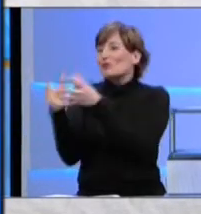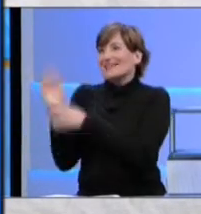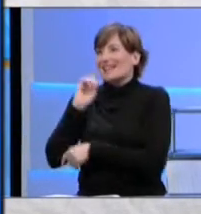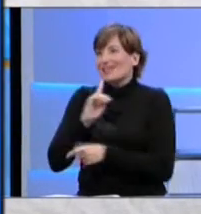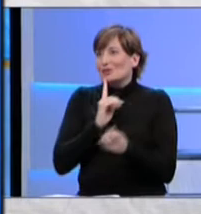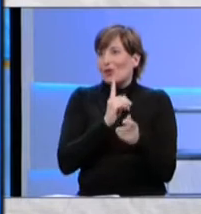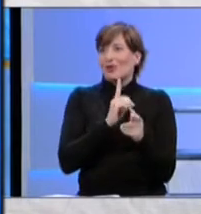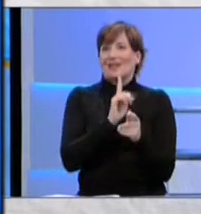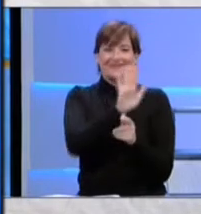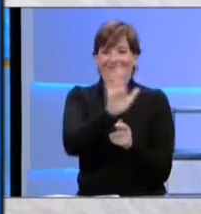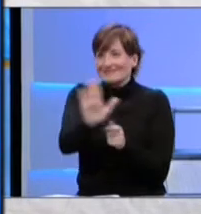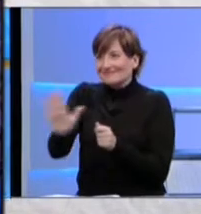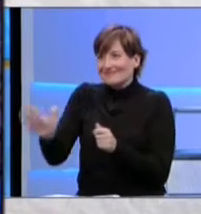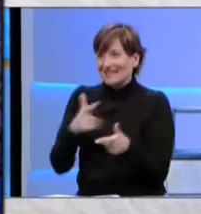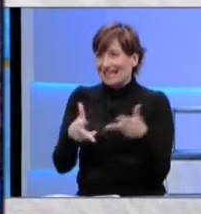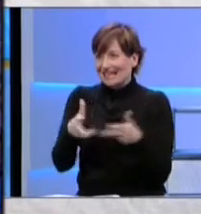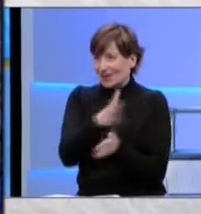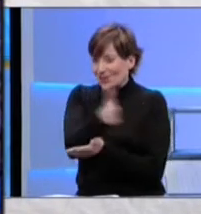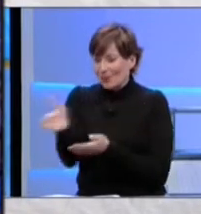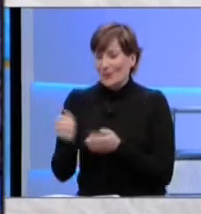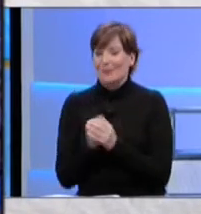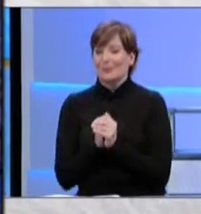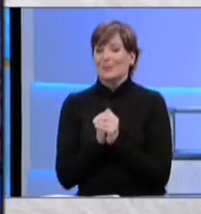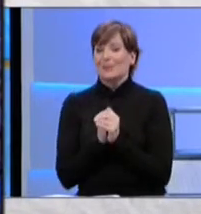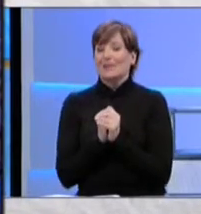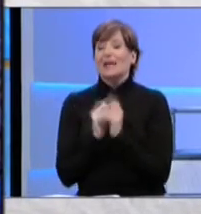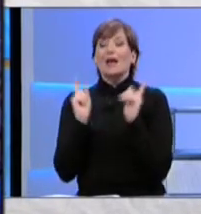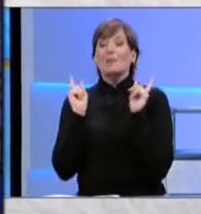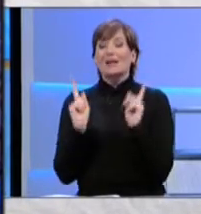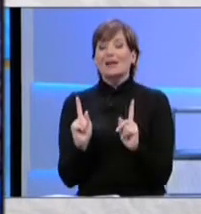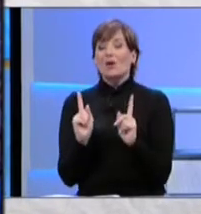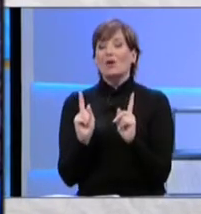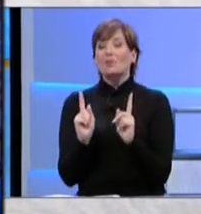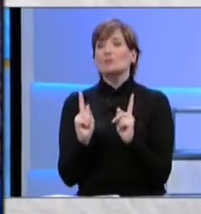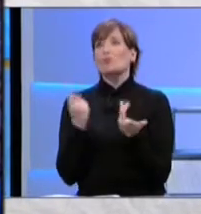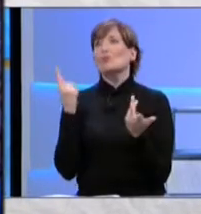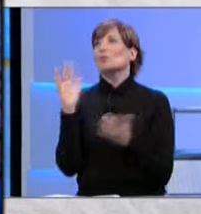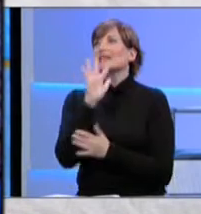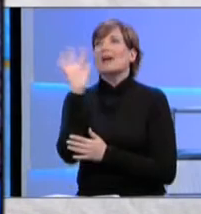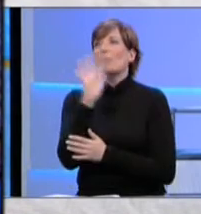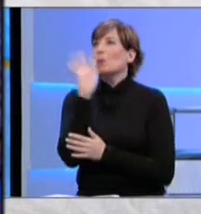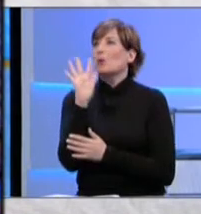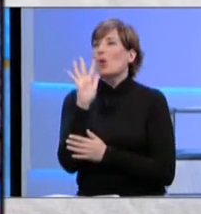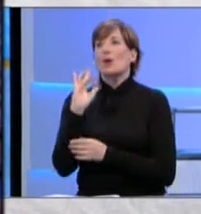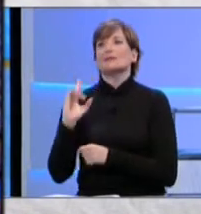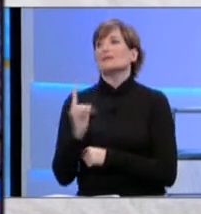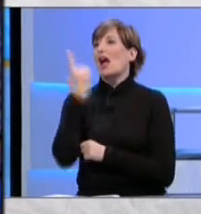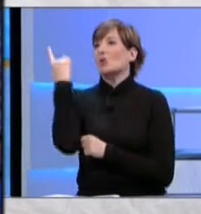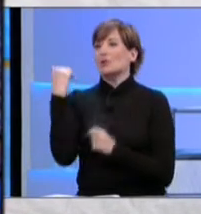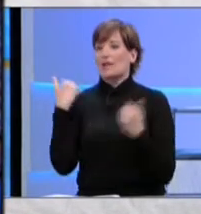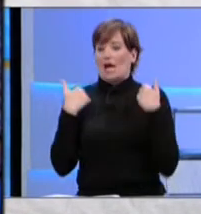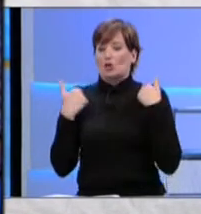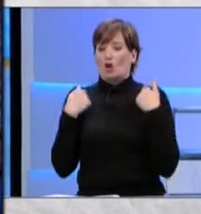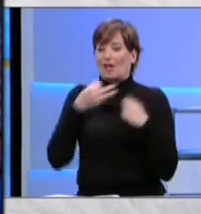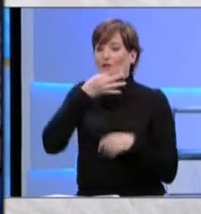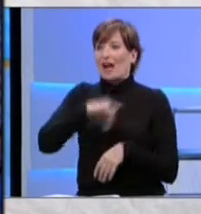sordi nel mondo. Però, diciamo, sono un esempio straordinario che la nostra facoltà di